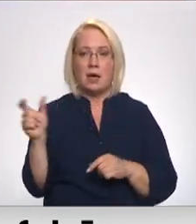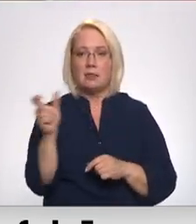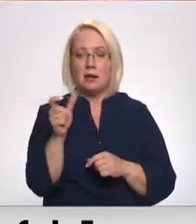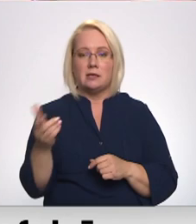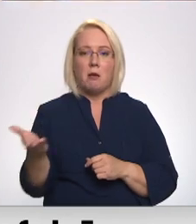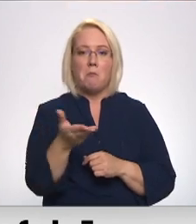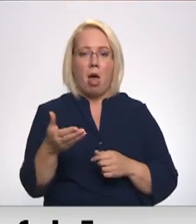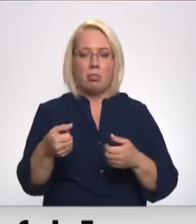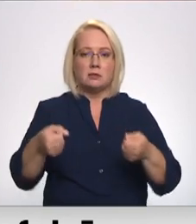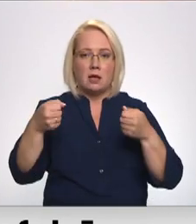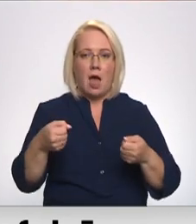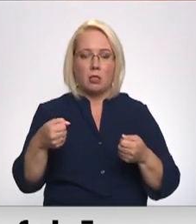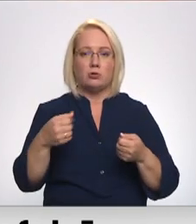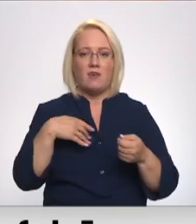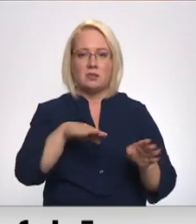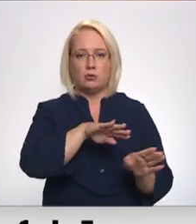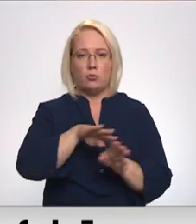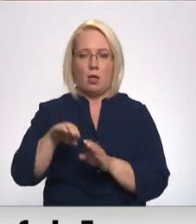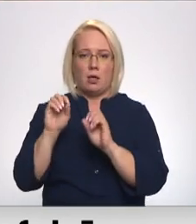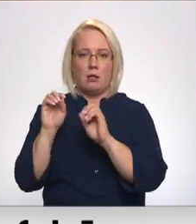pannas un katuls nāk šoties likt pie malas.